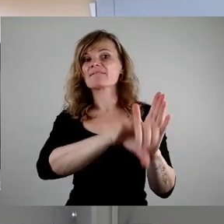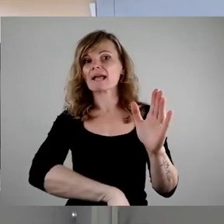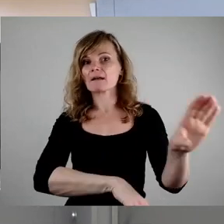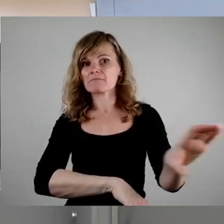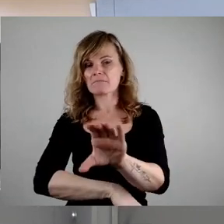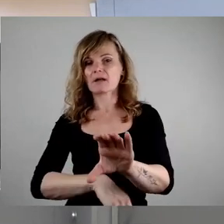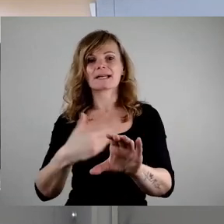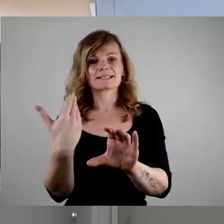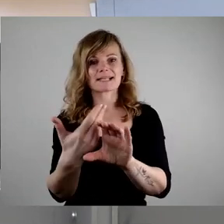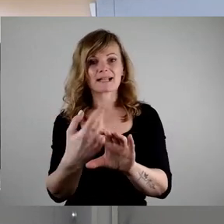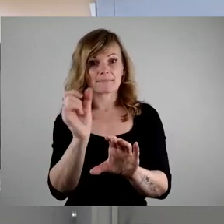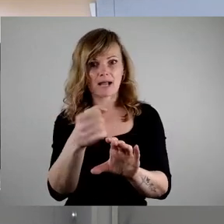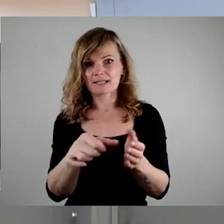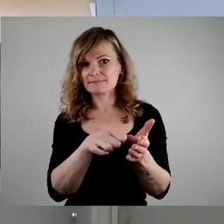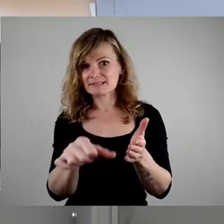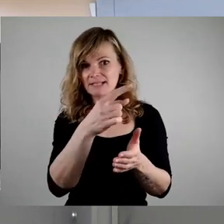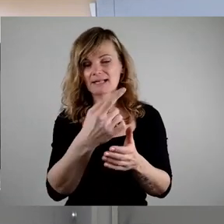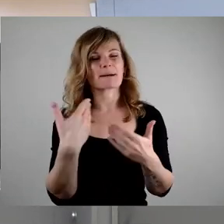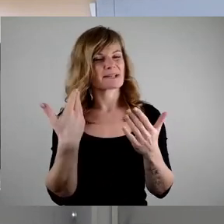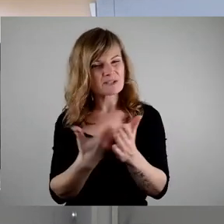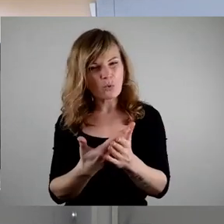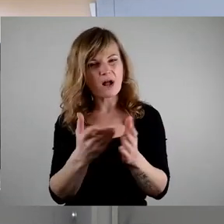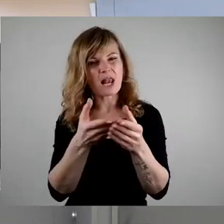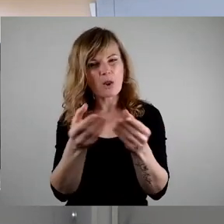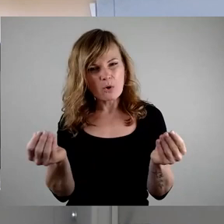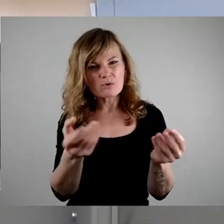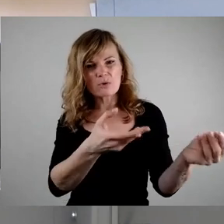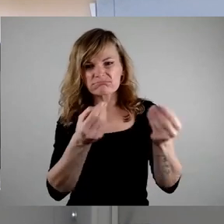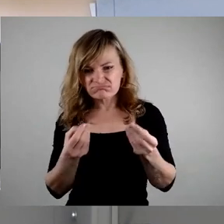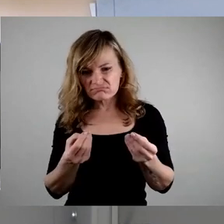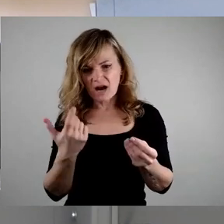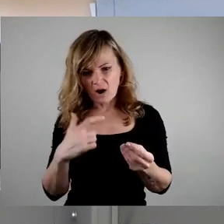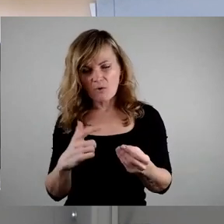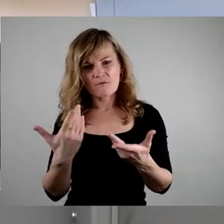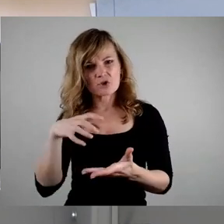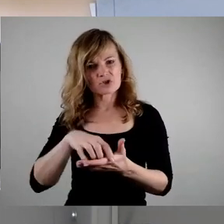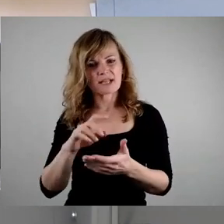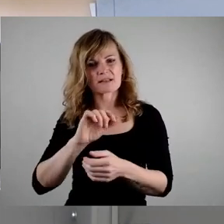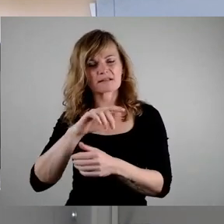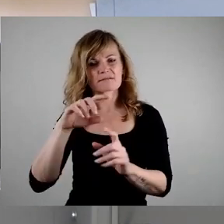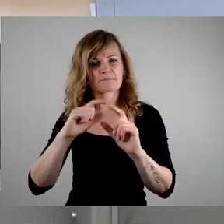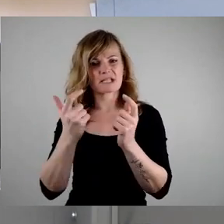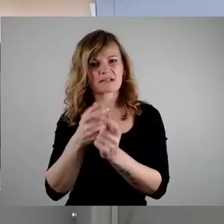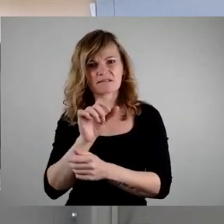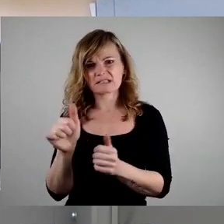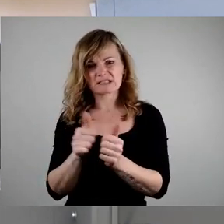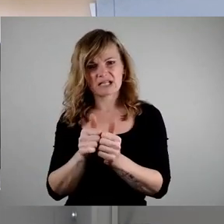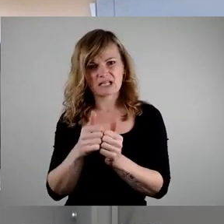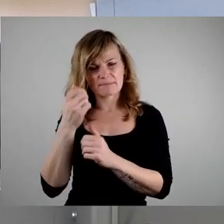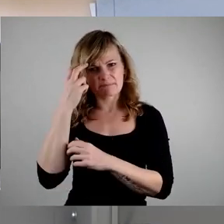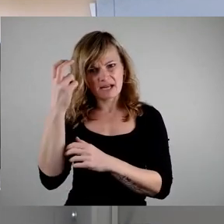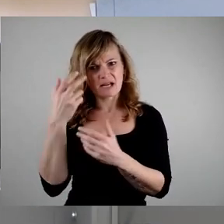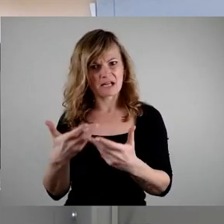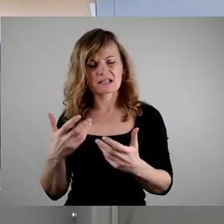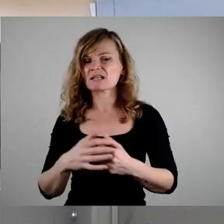Aber das kann nicht die Lösung sein. Und das ist auch, war vor der Zeit, in der es die Freien Wähler